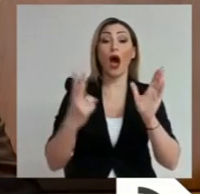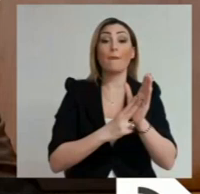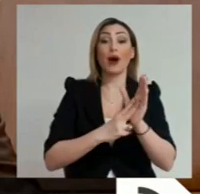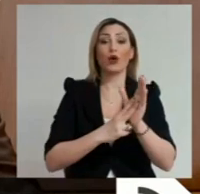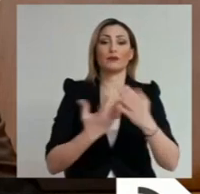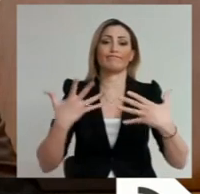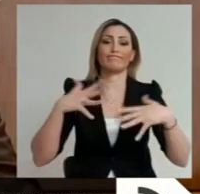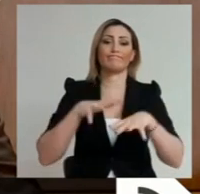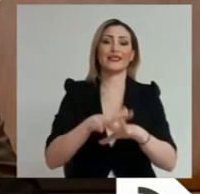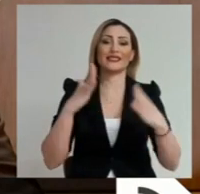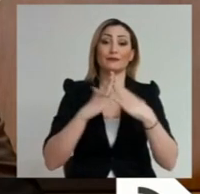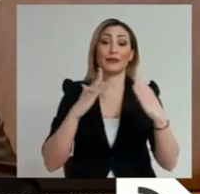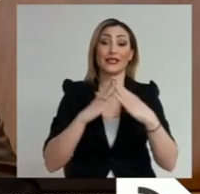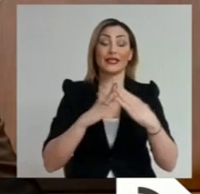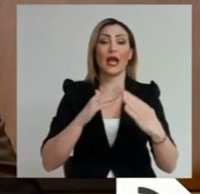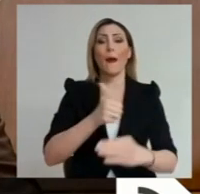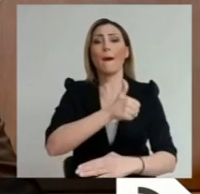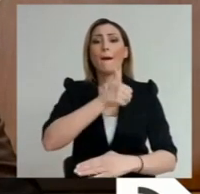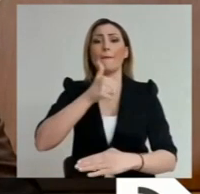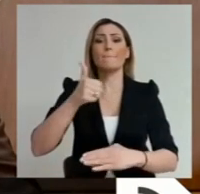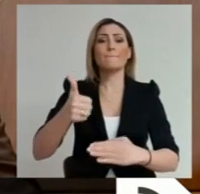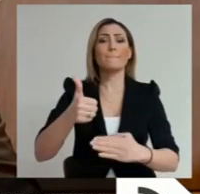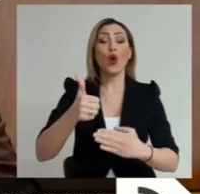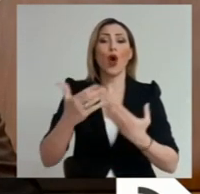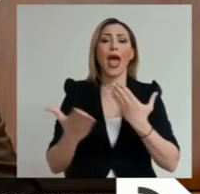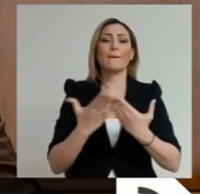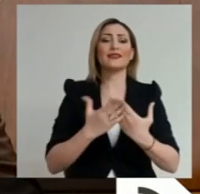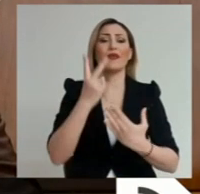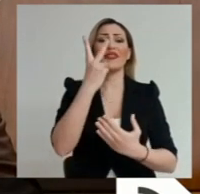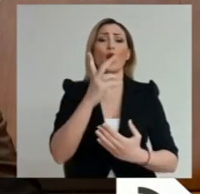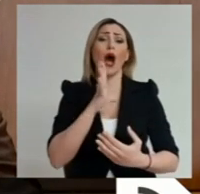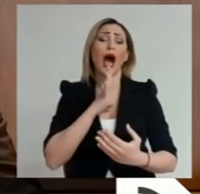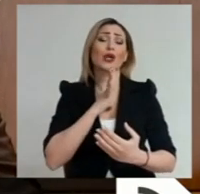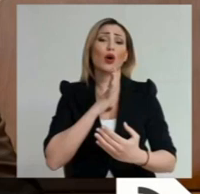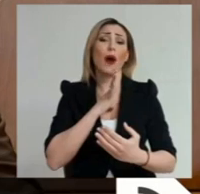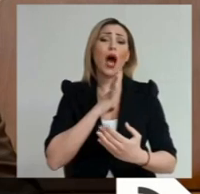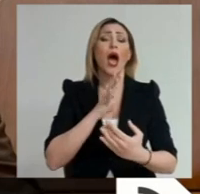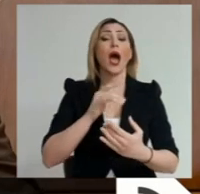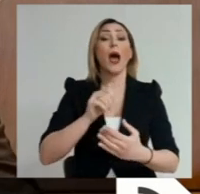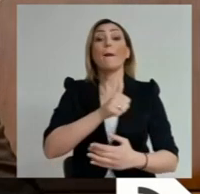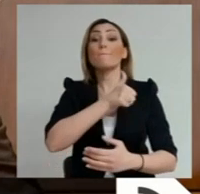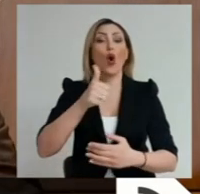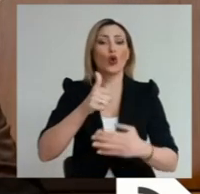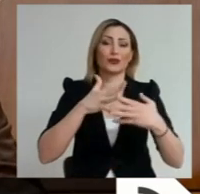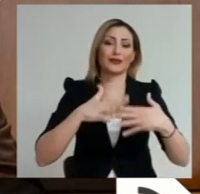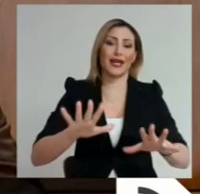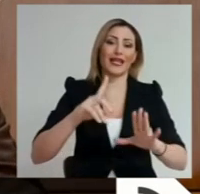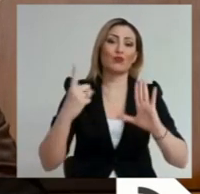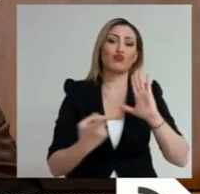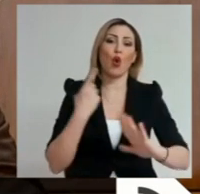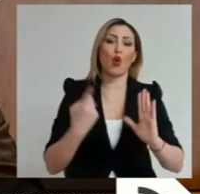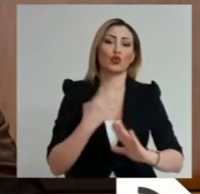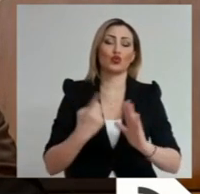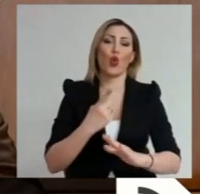οικίες με εξαίρεση την επίσκεψη μέχρι δύο άτομα νοομένου ότι πρόκειται για συγγενείς πρώτου και δεύτερου βαθμού. Από τη